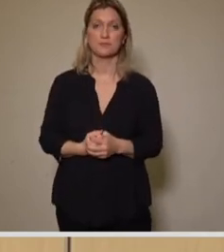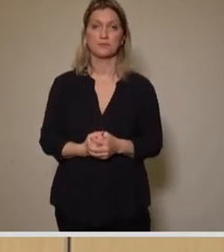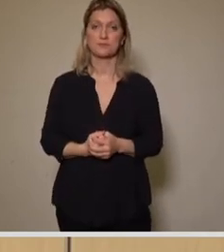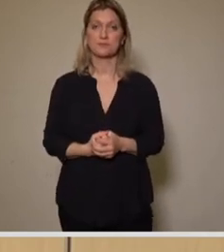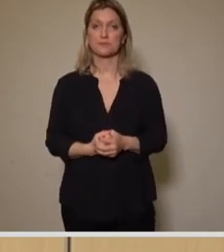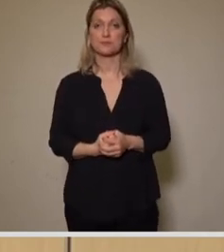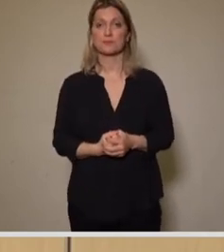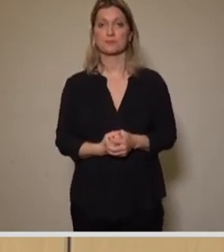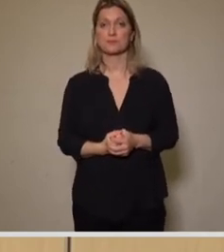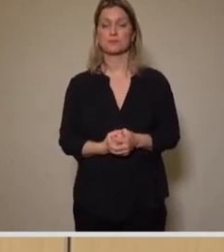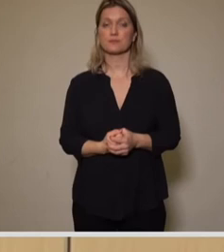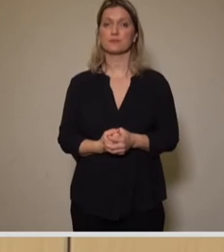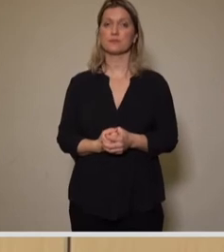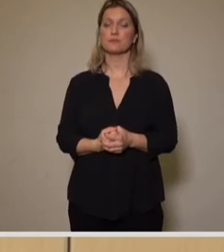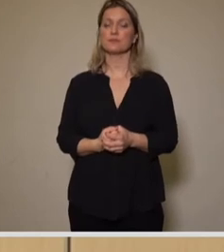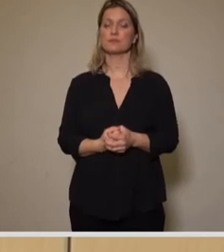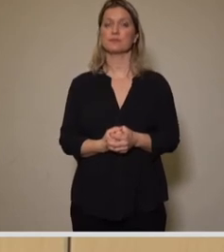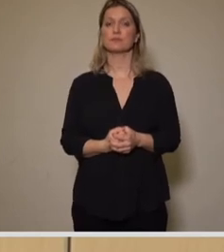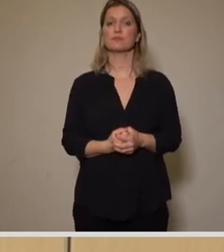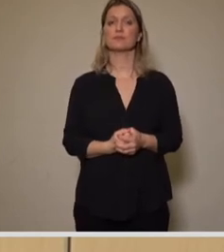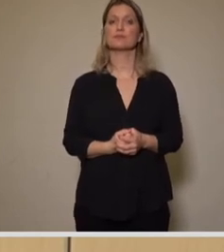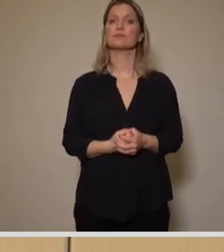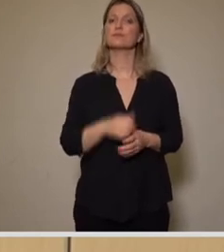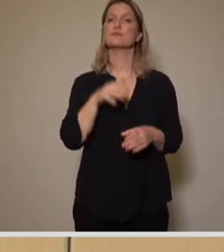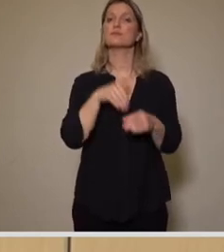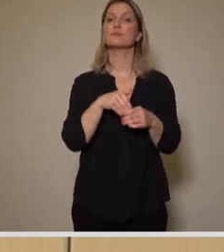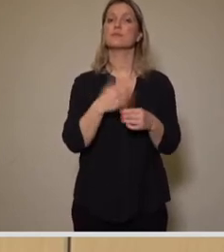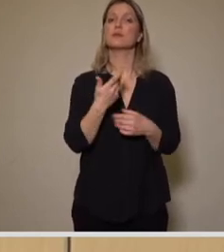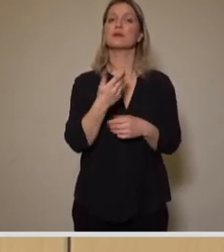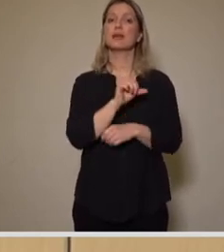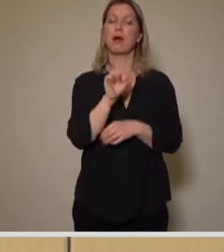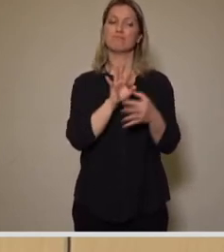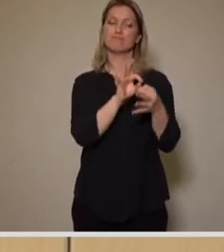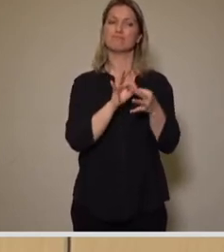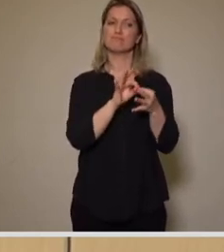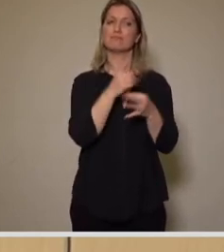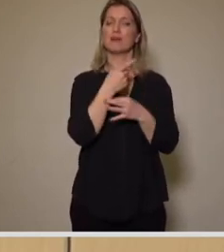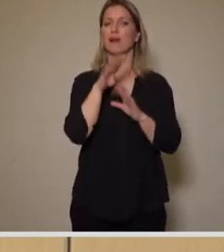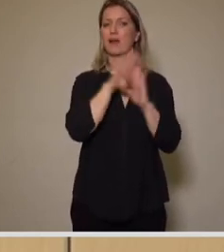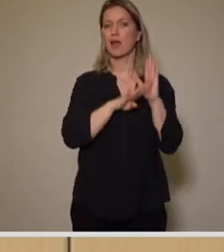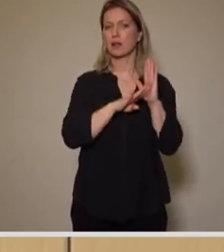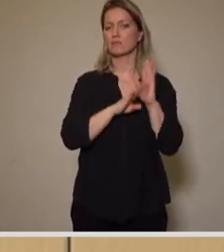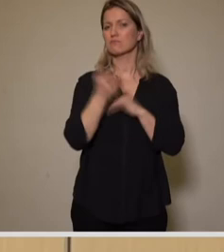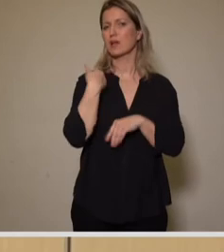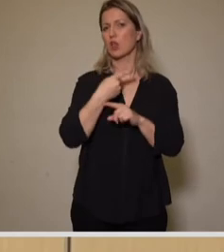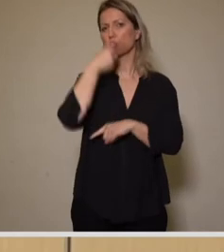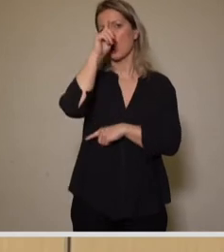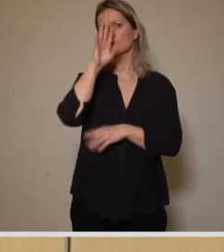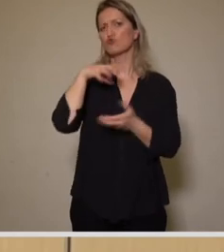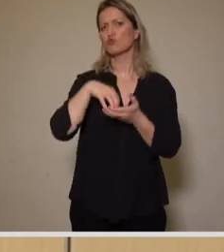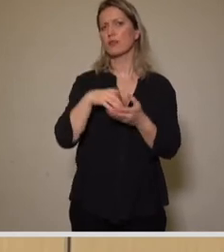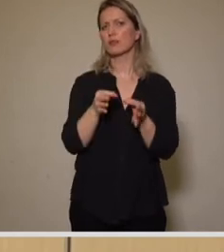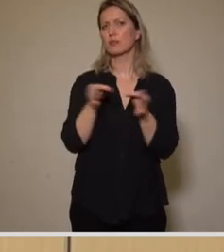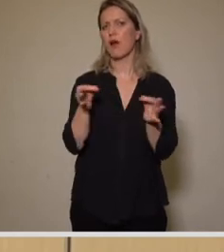Das geschieht jeweils nach Regeln, die auch im Deutschen Städtetag empfohlen worden sind